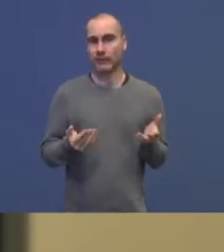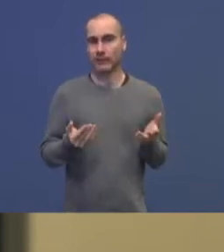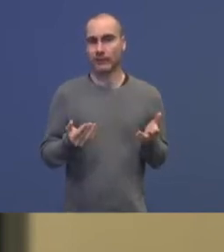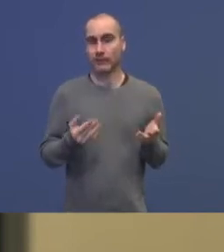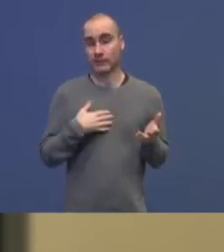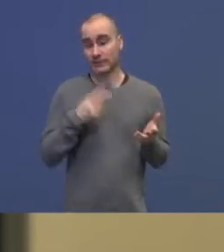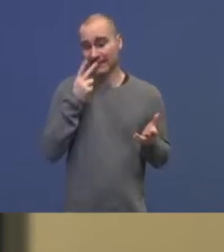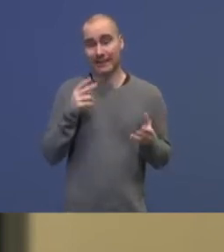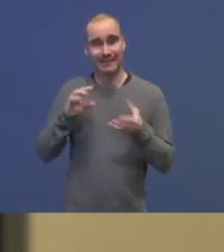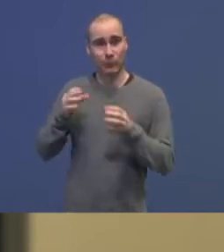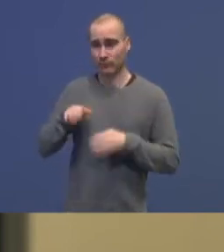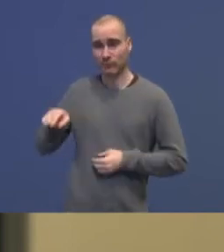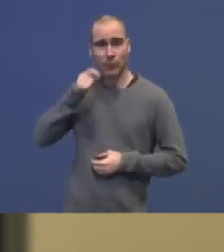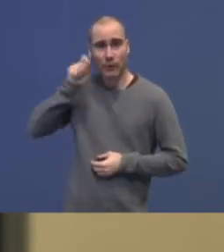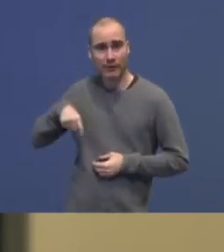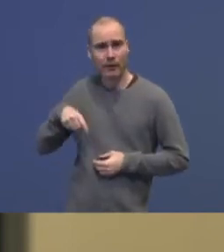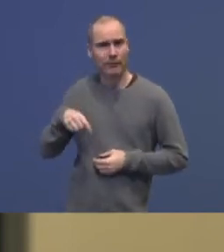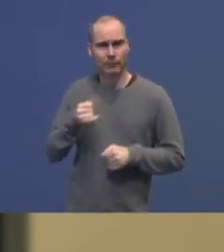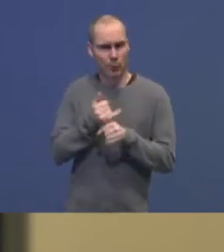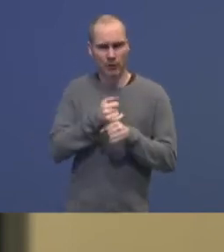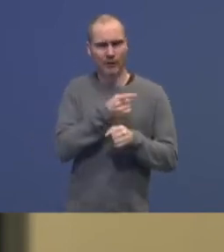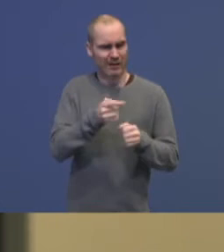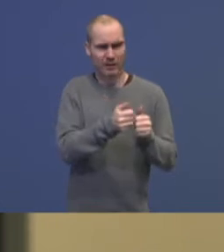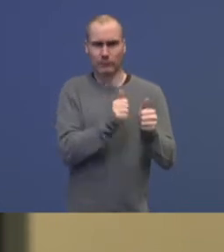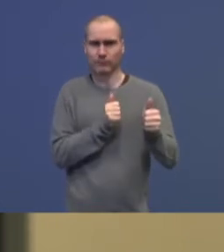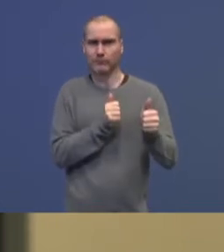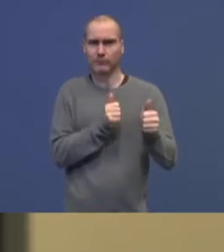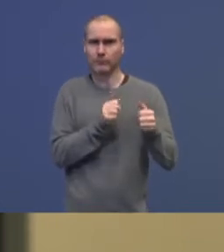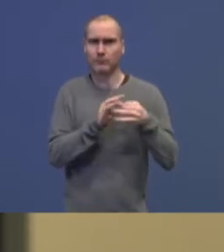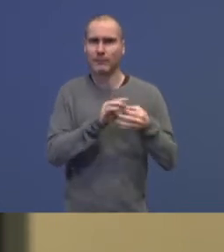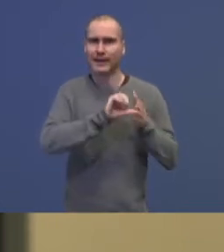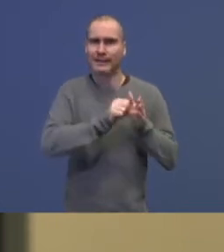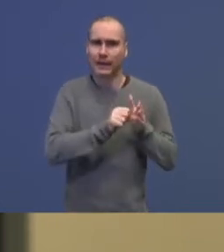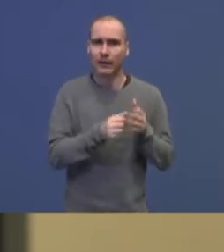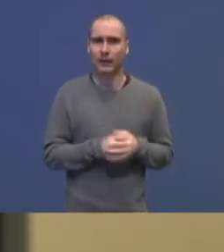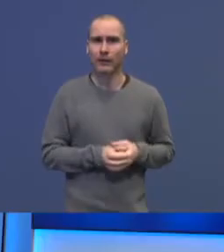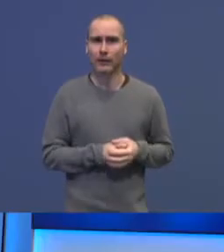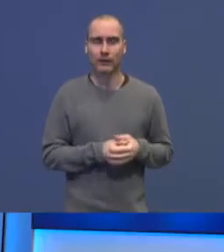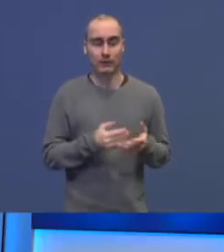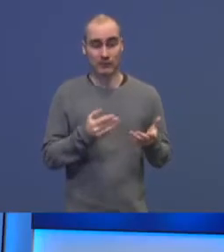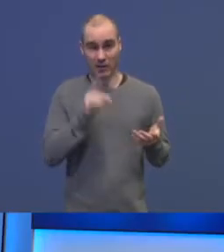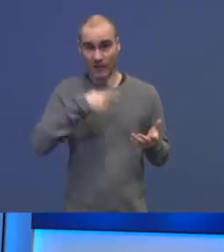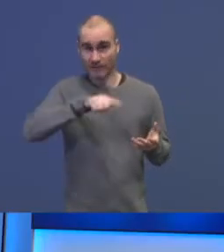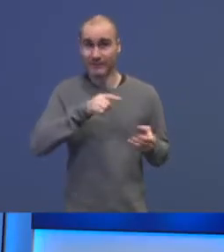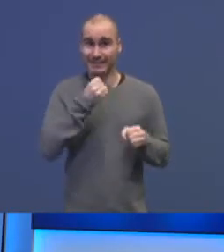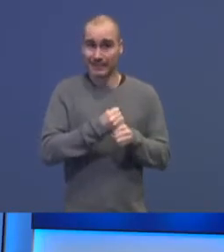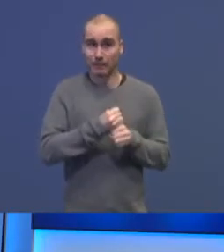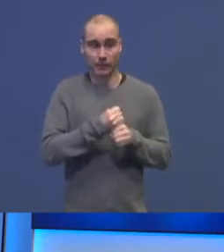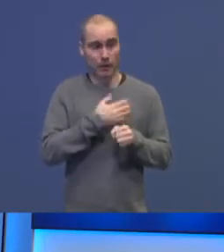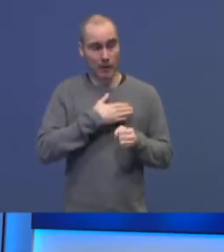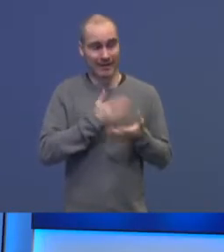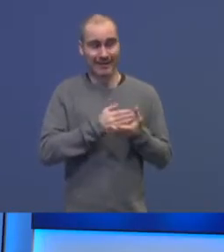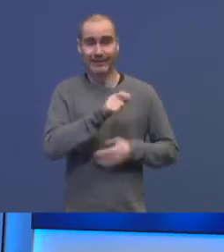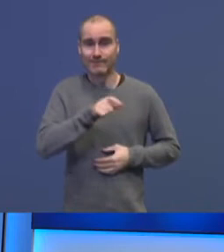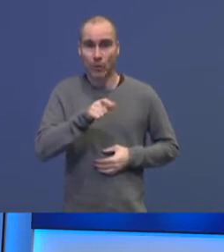i Ukraina, hvordan kunne man da komme så bakpå på registrering? Og kan man nå være sikker på at det er satt på riktige